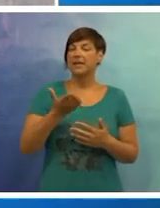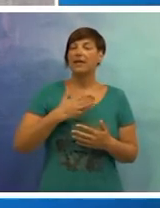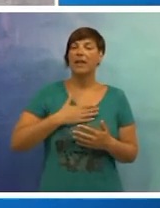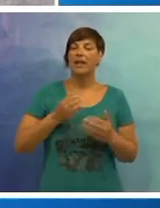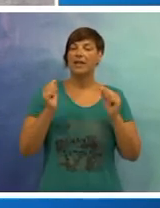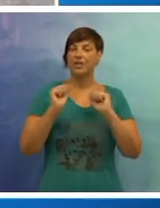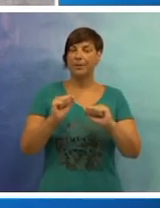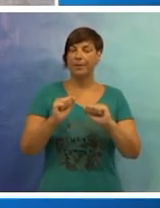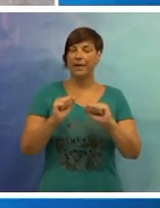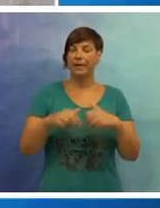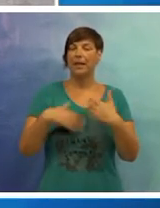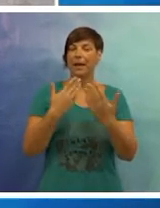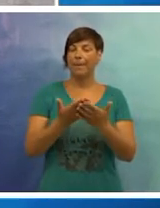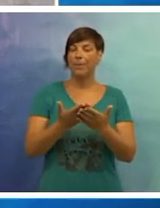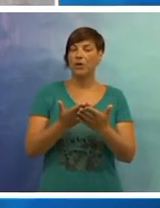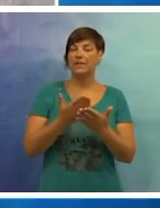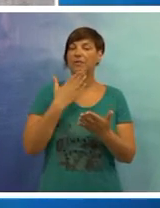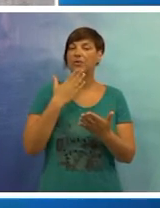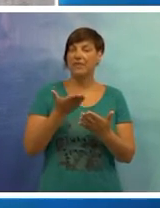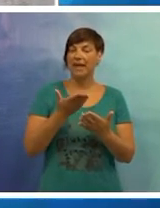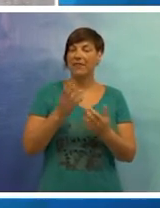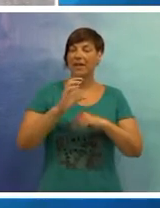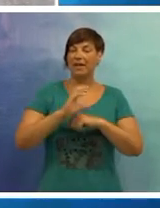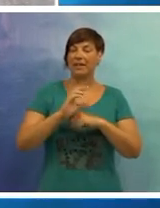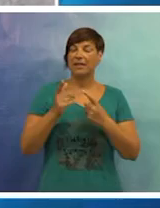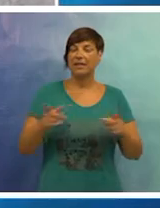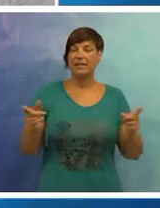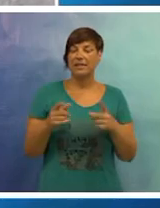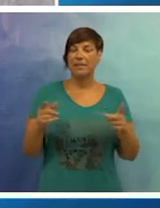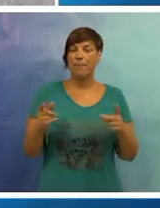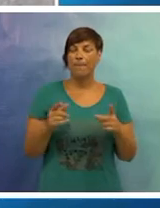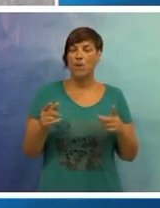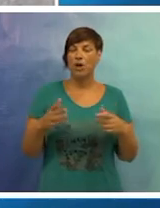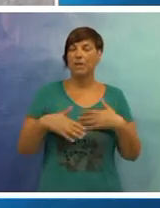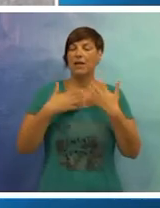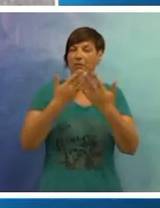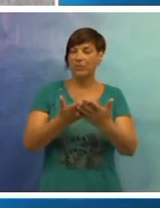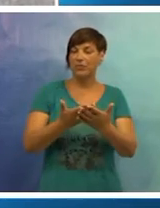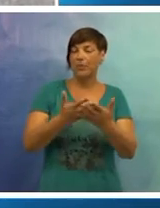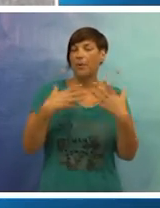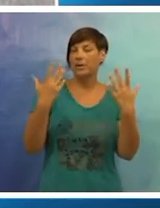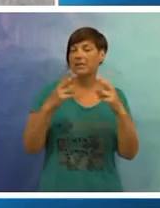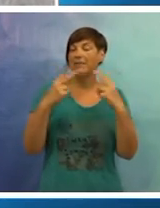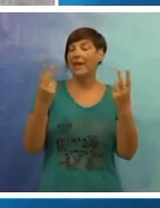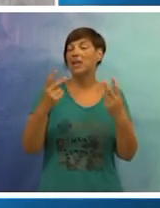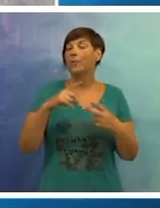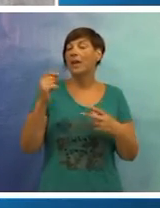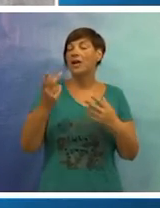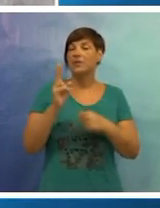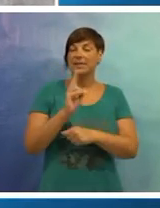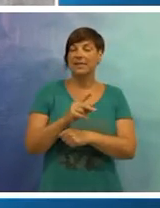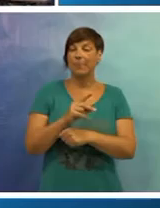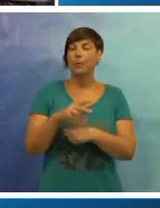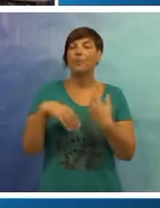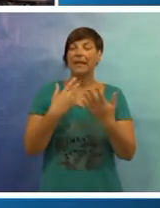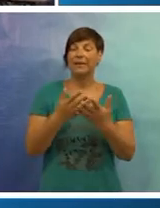Zahvalno našim braniteljima i posebno zahvalno što kao katedralni zbor, katedralni madrigalisti, davamo svoj obolovome svijetome danu za